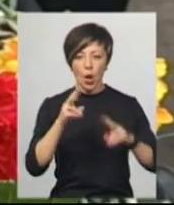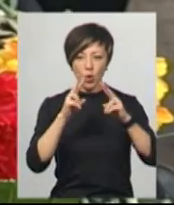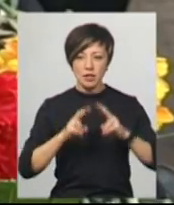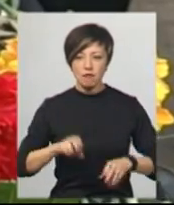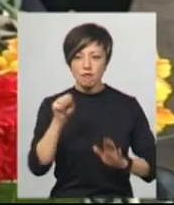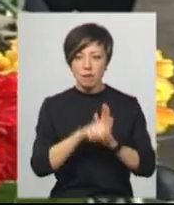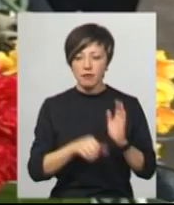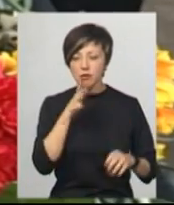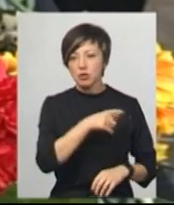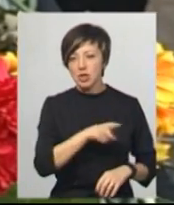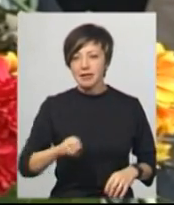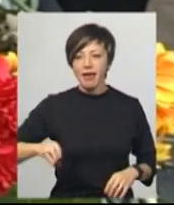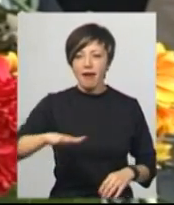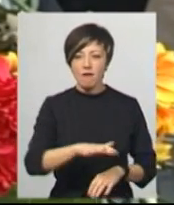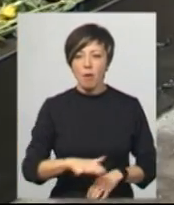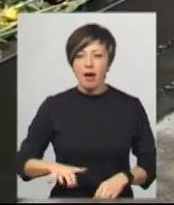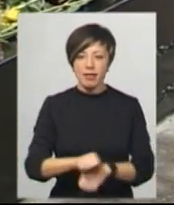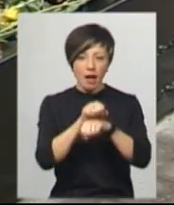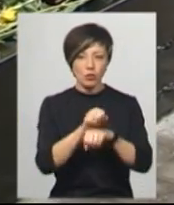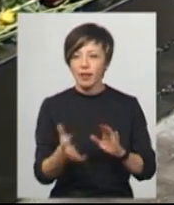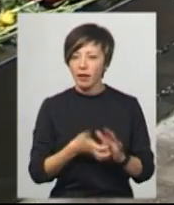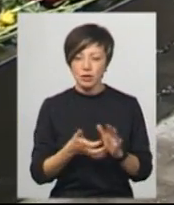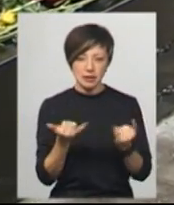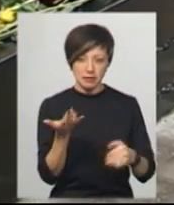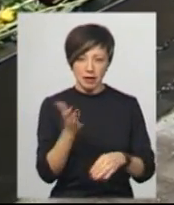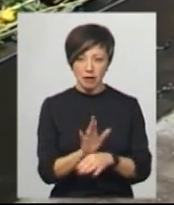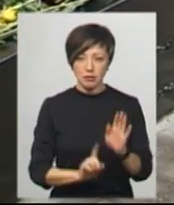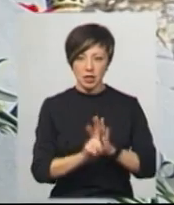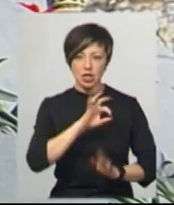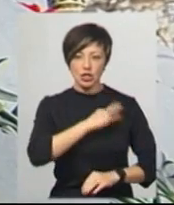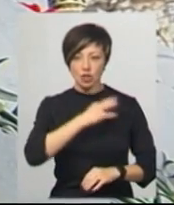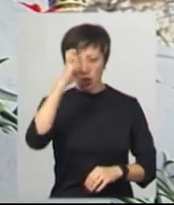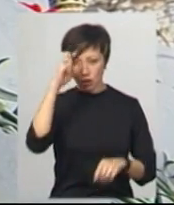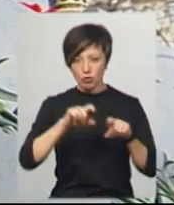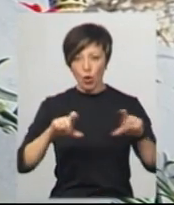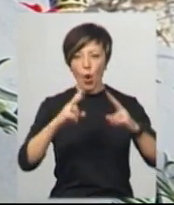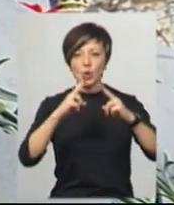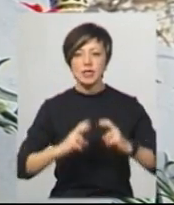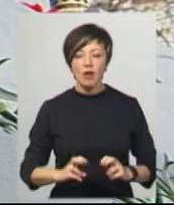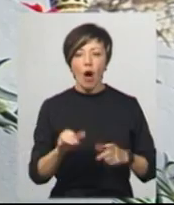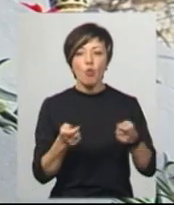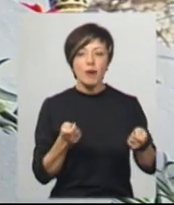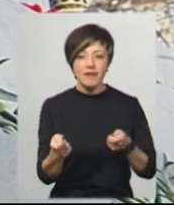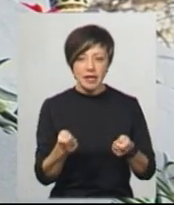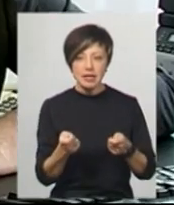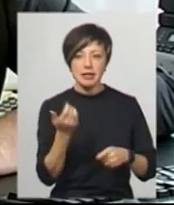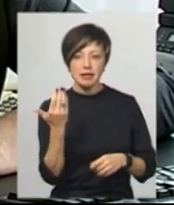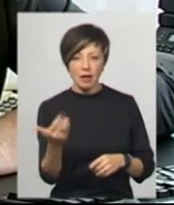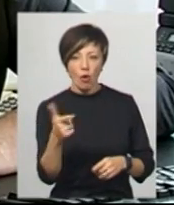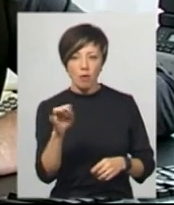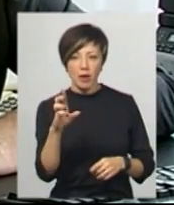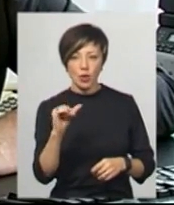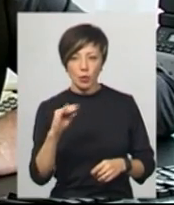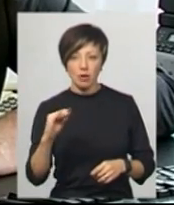під час Євромайдану недостатніми. За його наказом тепер за це візьмуться слідчі Держбюро розслідувань, а управління Сергія Горбатюка